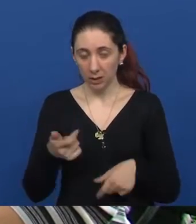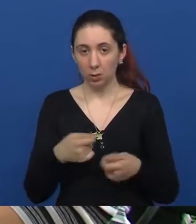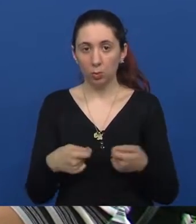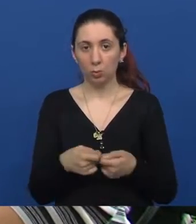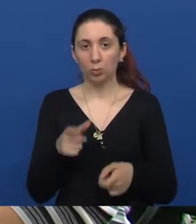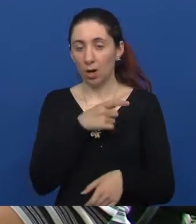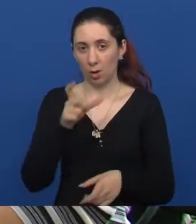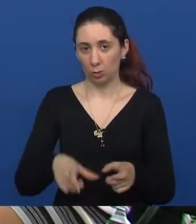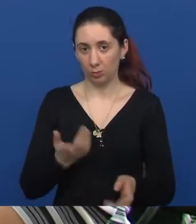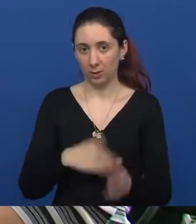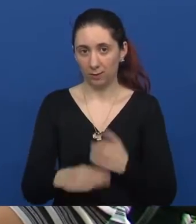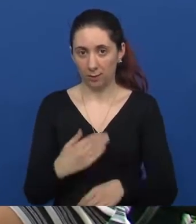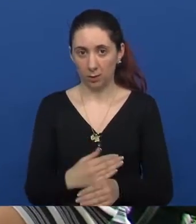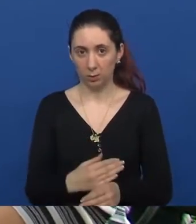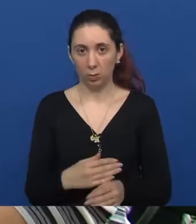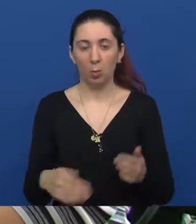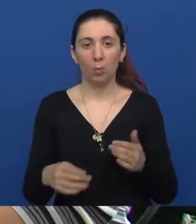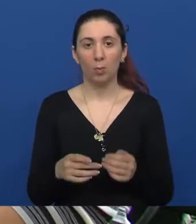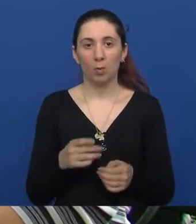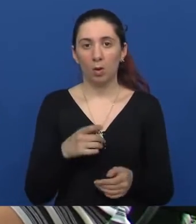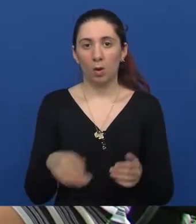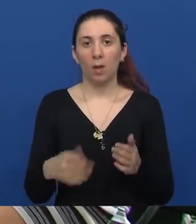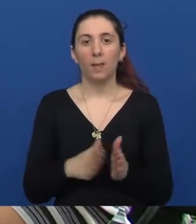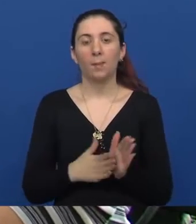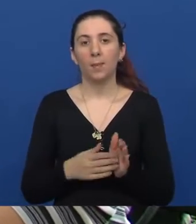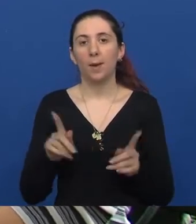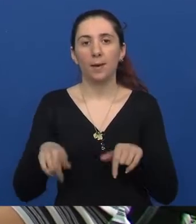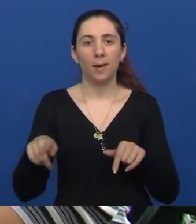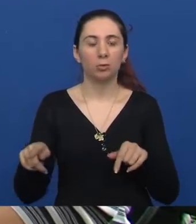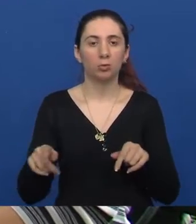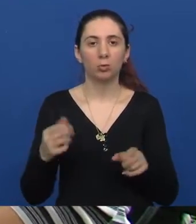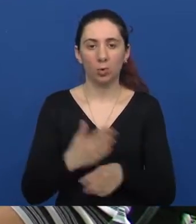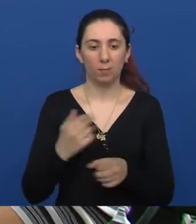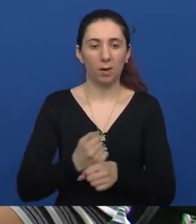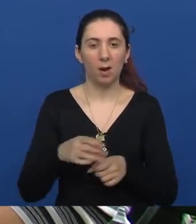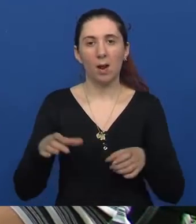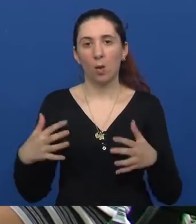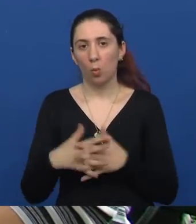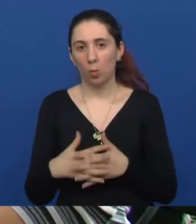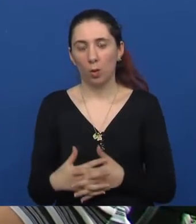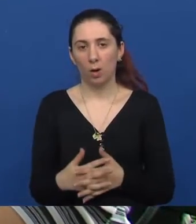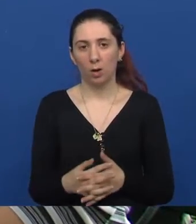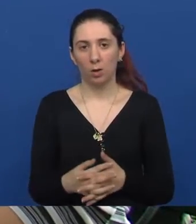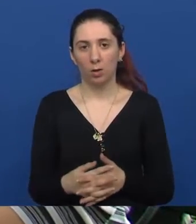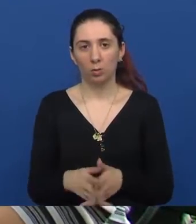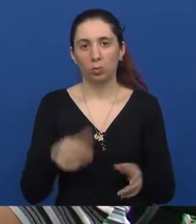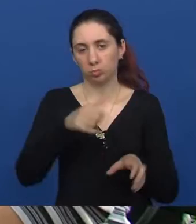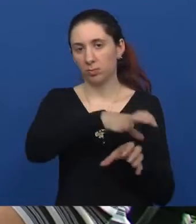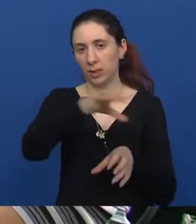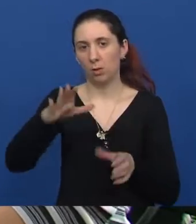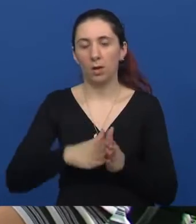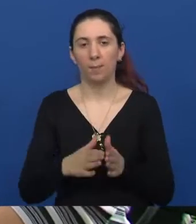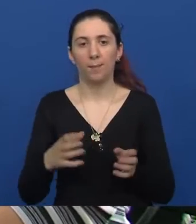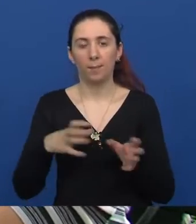osoba sa invaliditetom kad je potrebno, ne znam, izvoditi neke radove u nekim gradskim dijelovima,